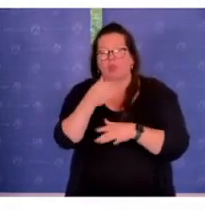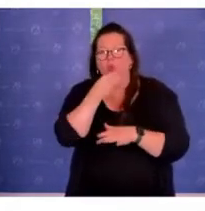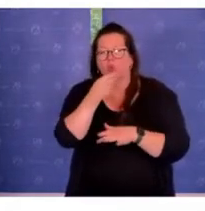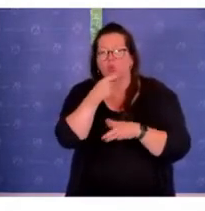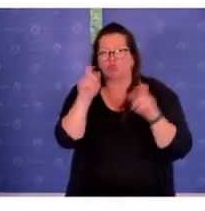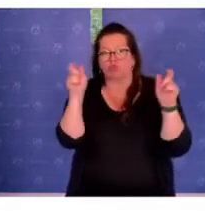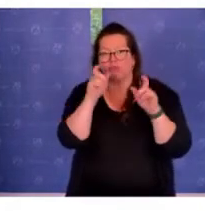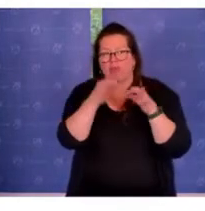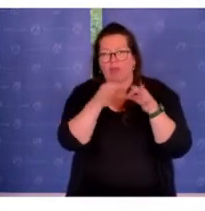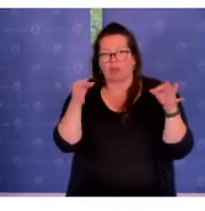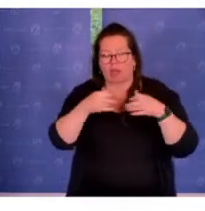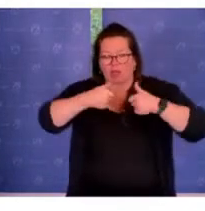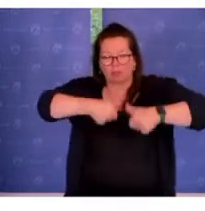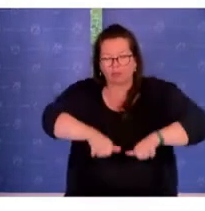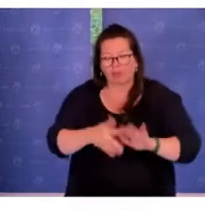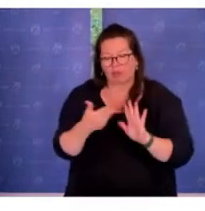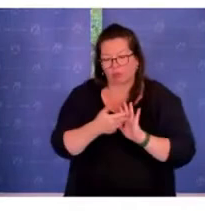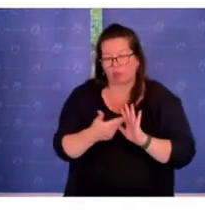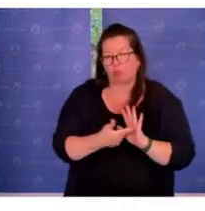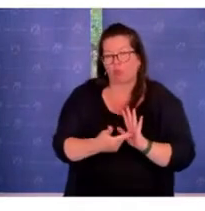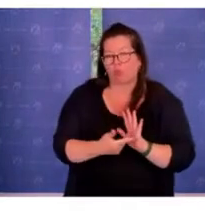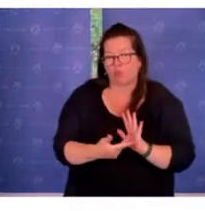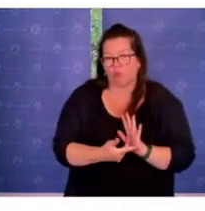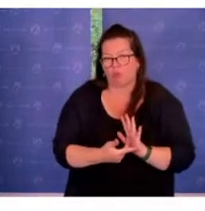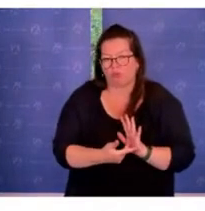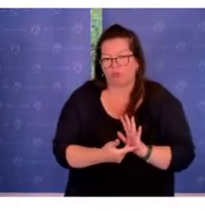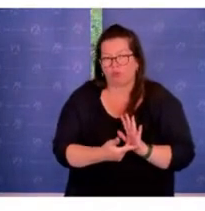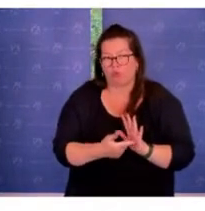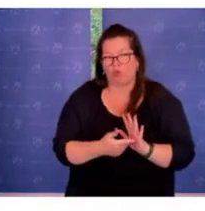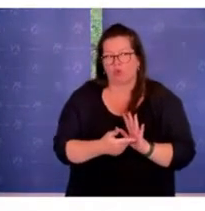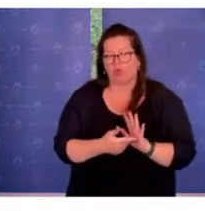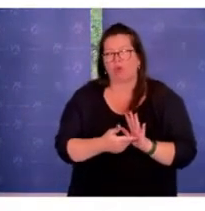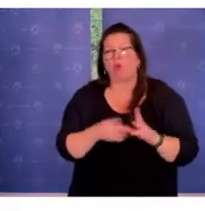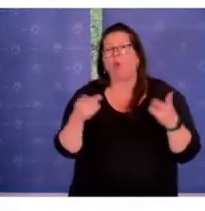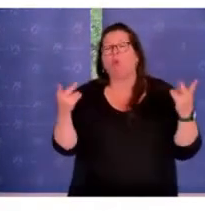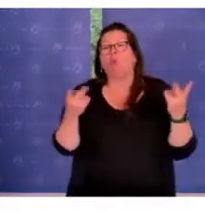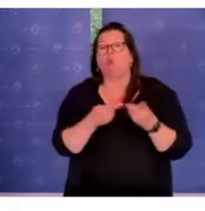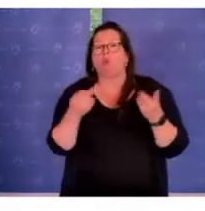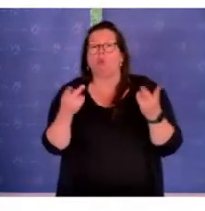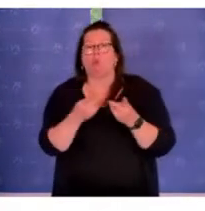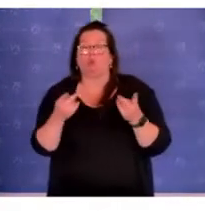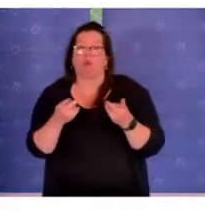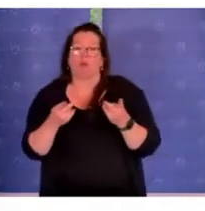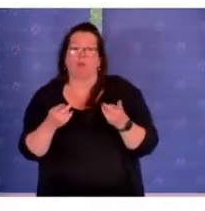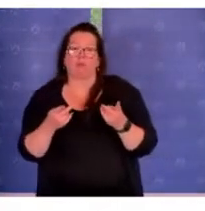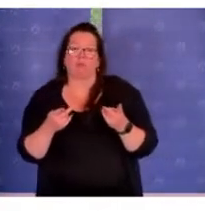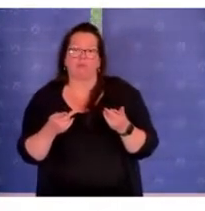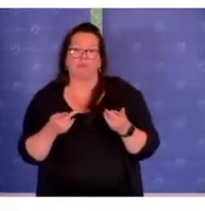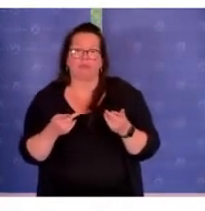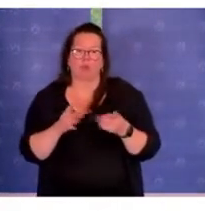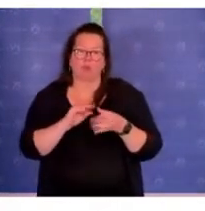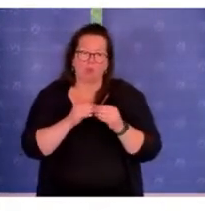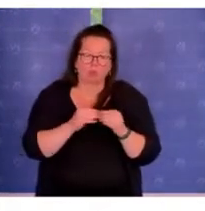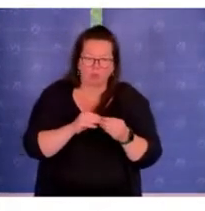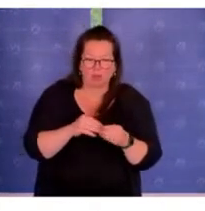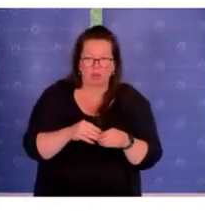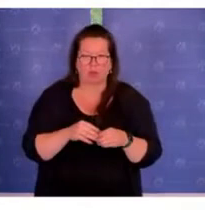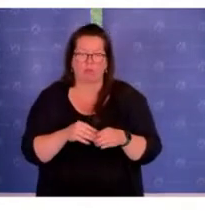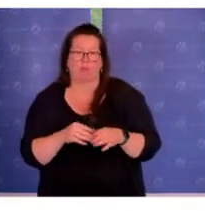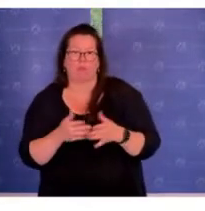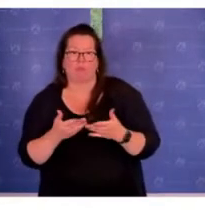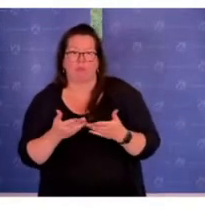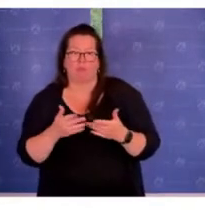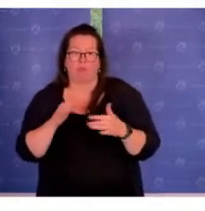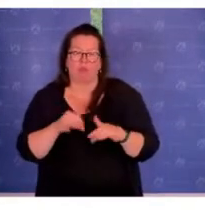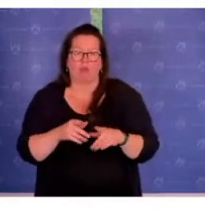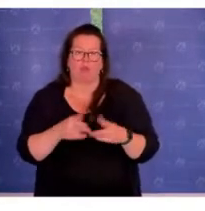Feiertagen Pflichtprüfungen angestrengt werden, angesetzt werden, dass das Probleme verursacht und dass das sozusagen